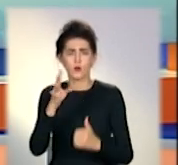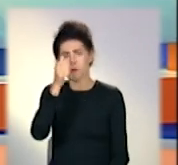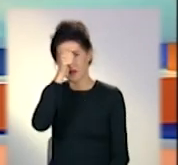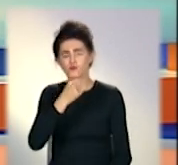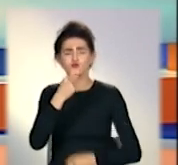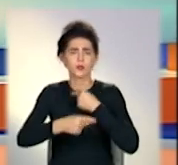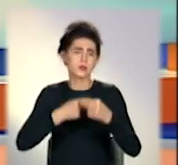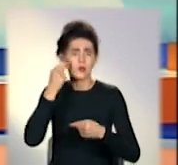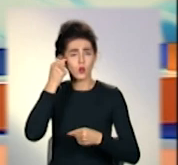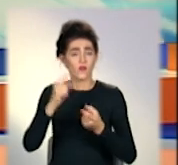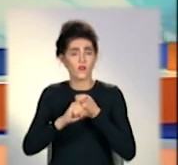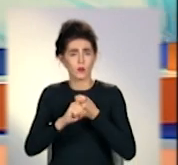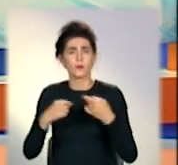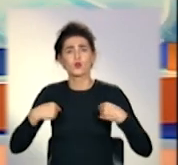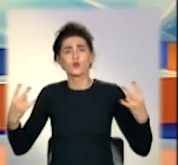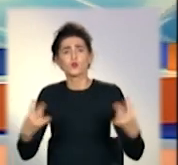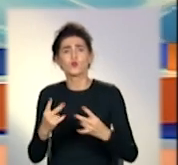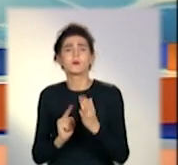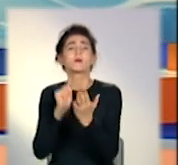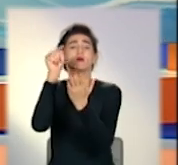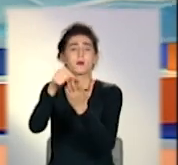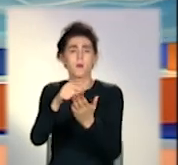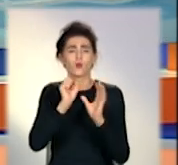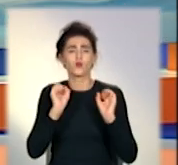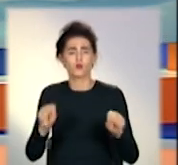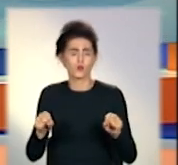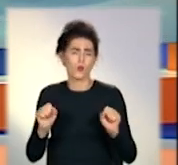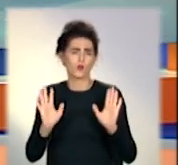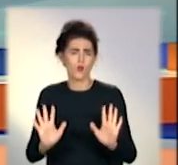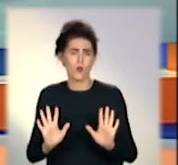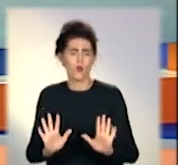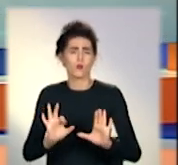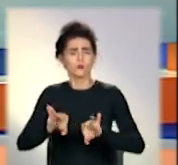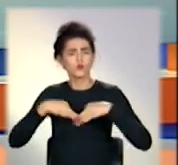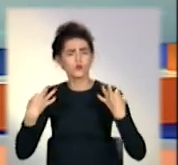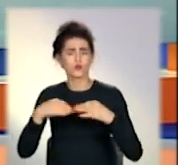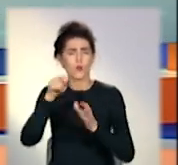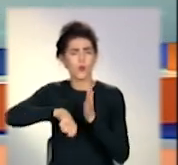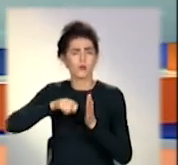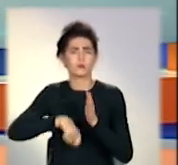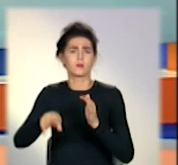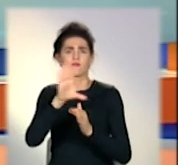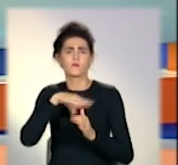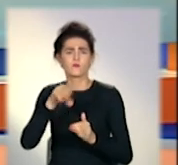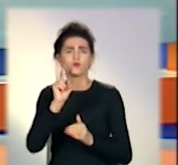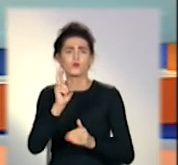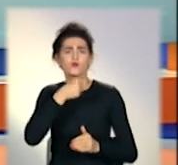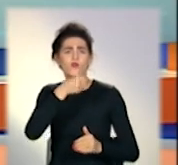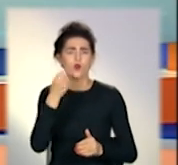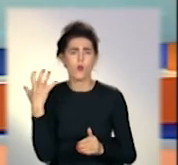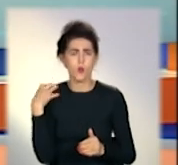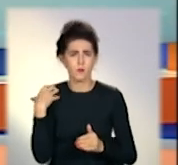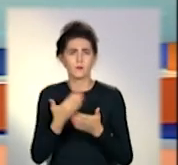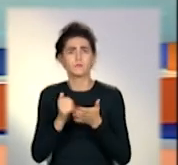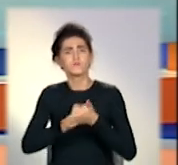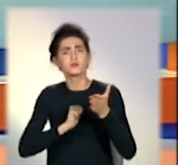Потрапити на підконтрольний бік можна лише з дозволу командувача об'єднаних сил, та й мета поїздки має бути